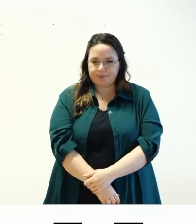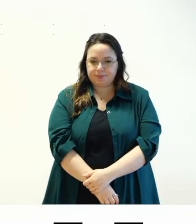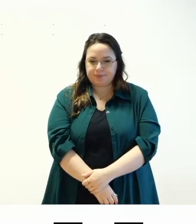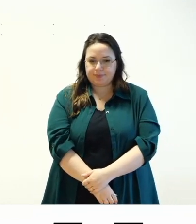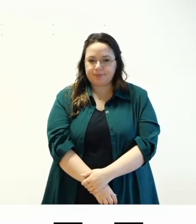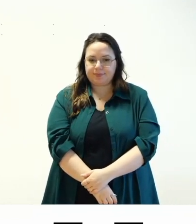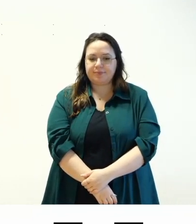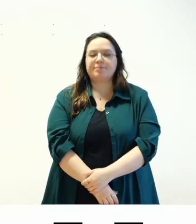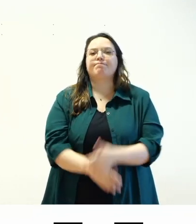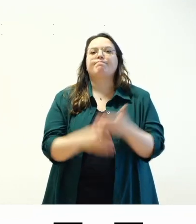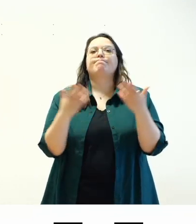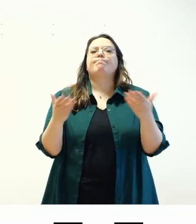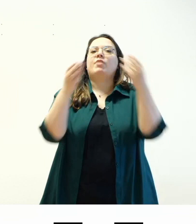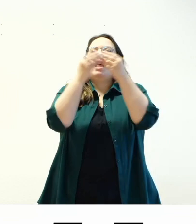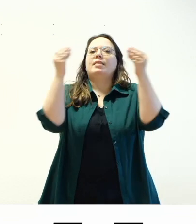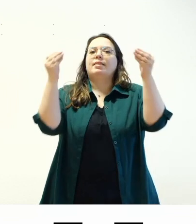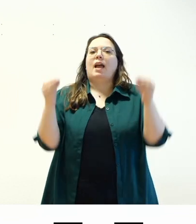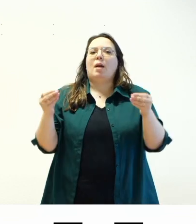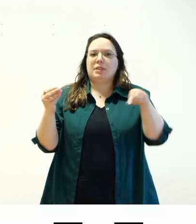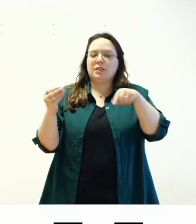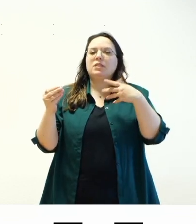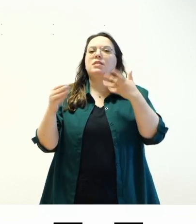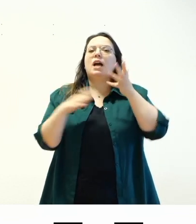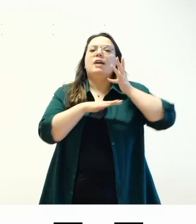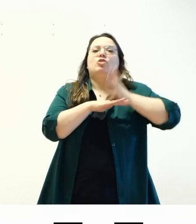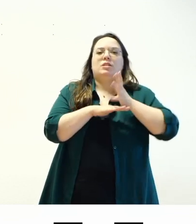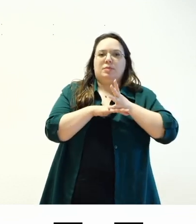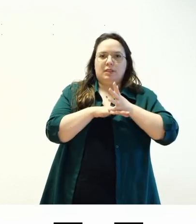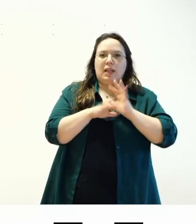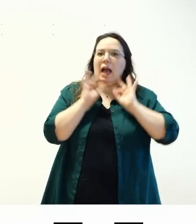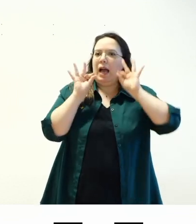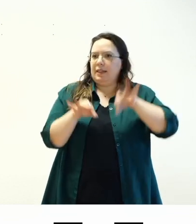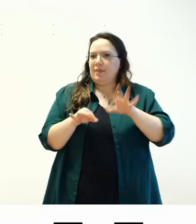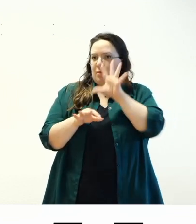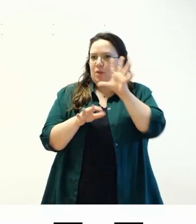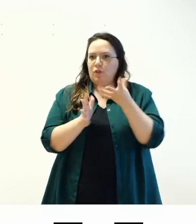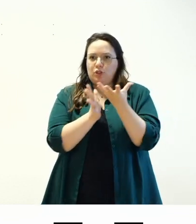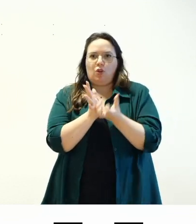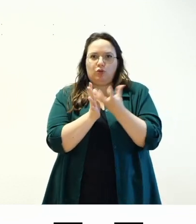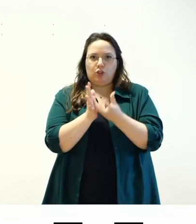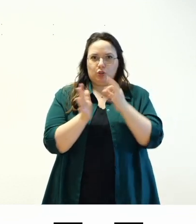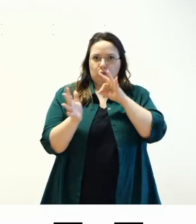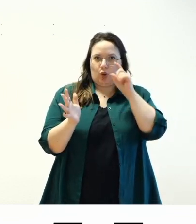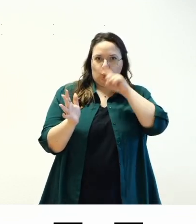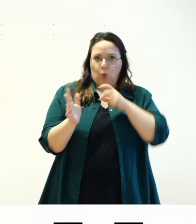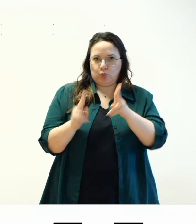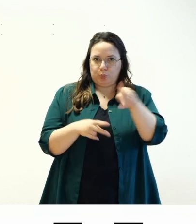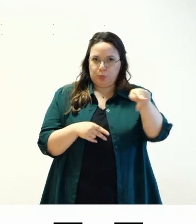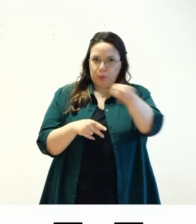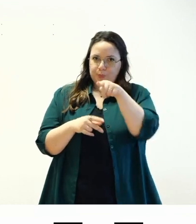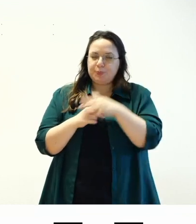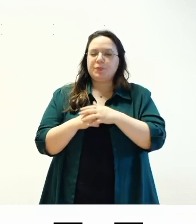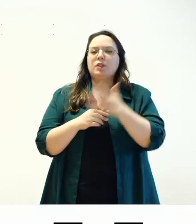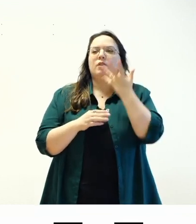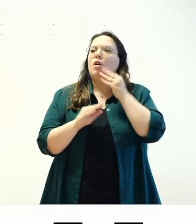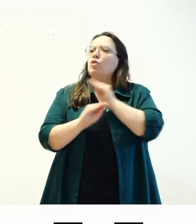temi e accessibilità a questo punto arriviamo forse alla cosa che vi interessa di più della presentazione la domanda che io vi faccio è e la